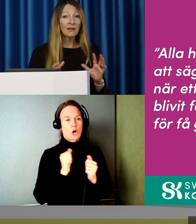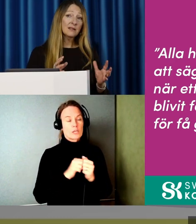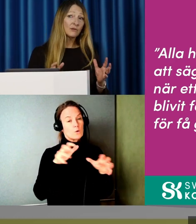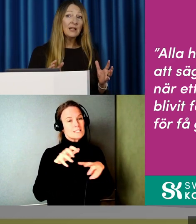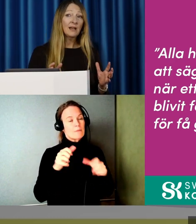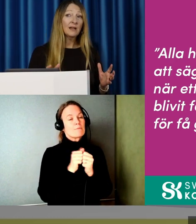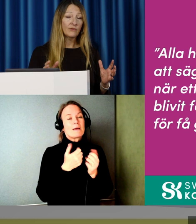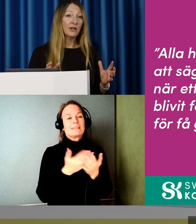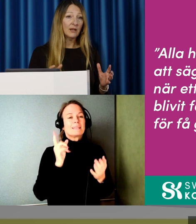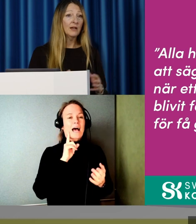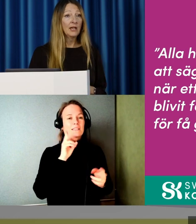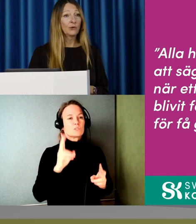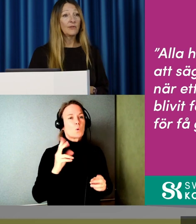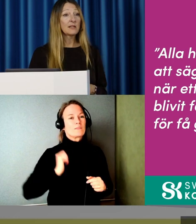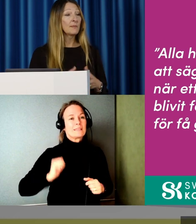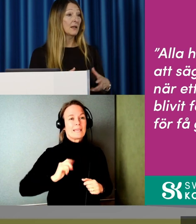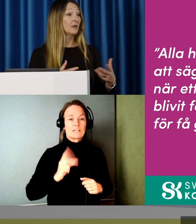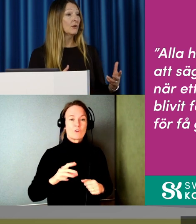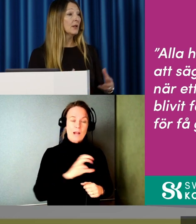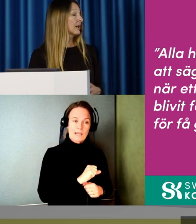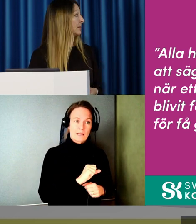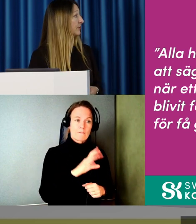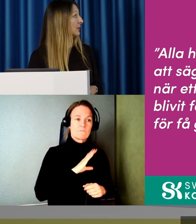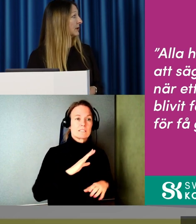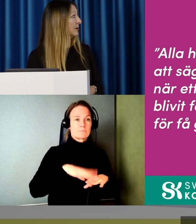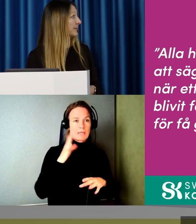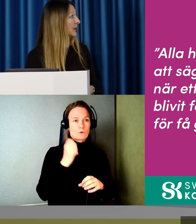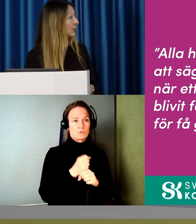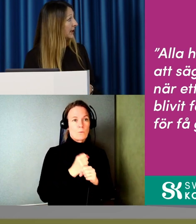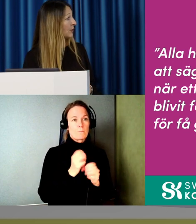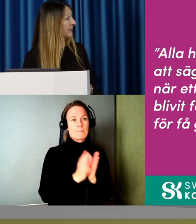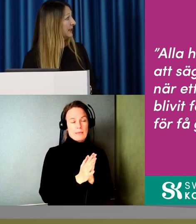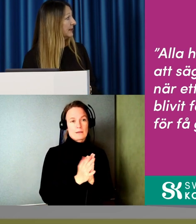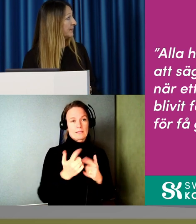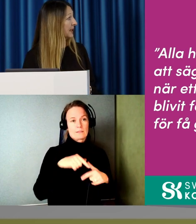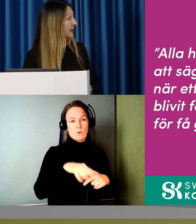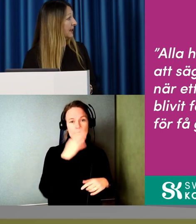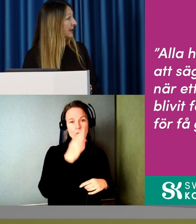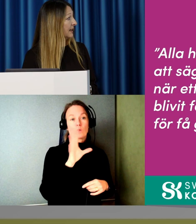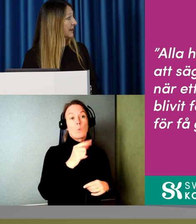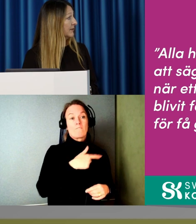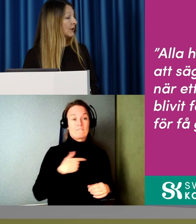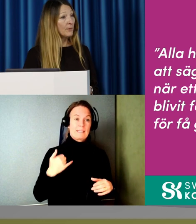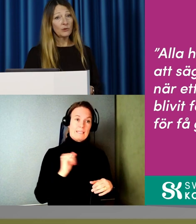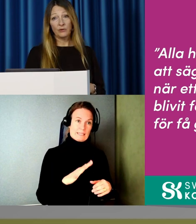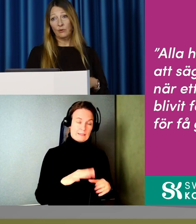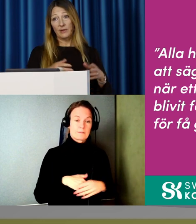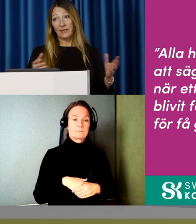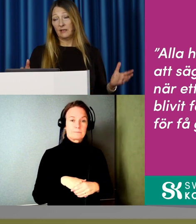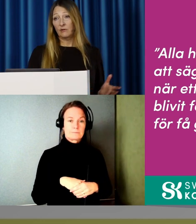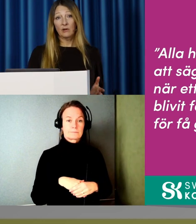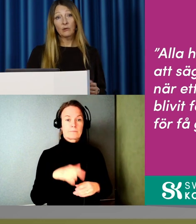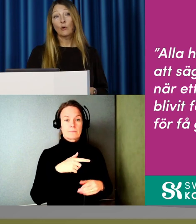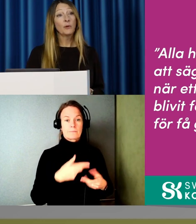Men det är inte alltid så tillgängligt för alla. Och det finns mer att göra kring de här frågorna då. Och där kommer vi in. Vi kommer också